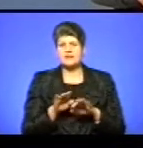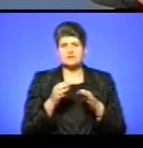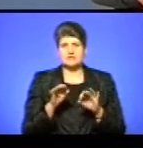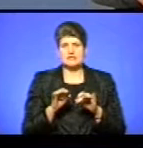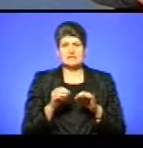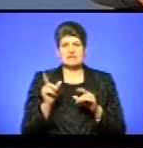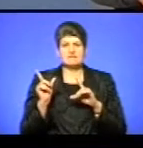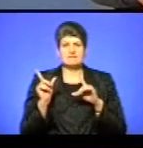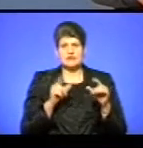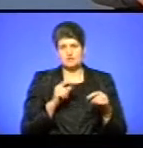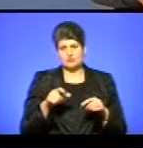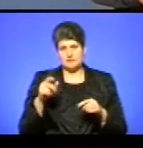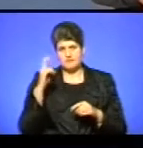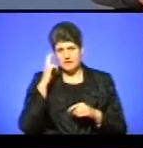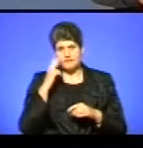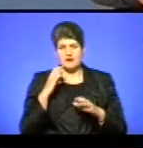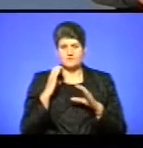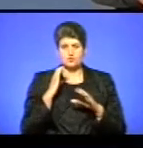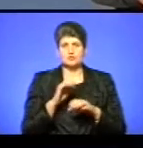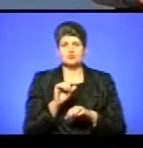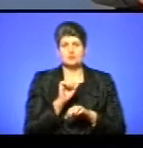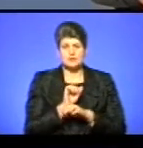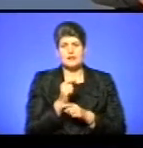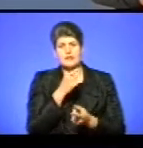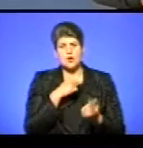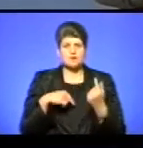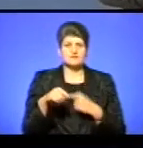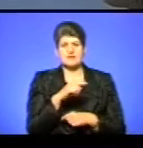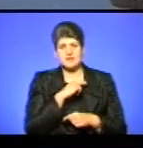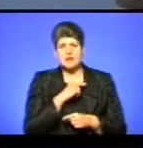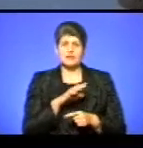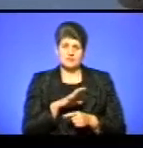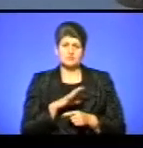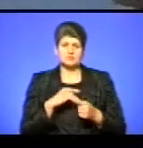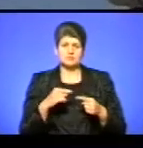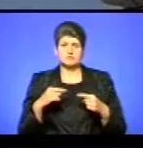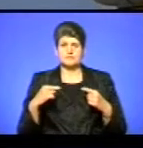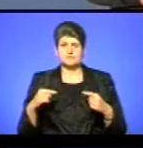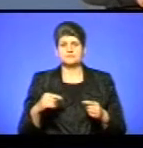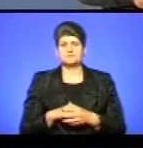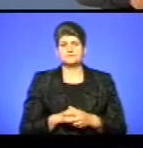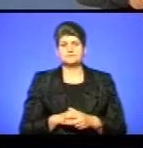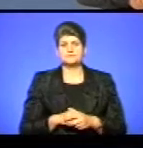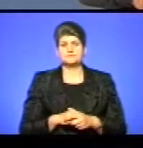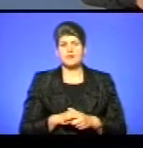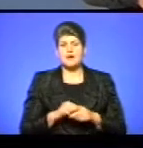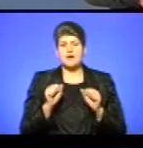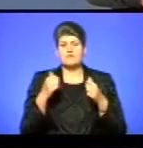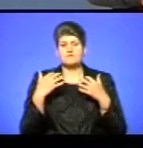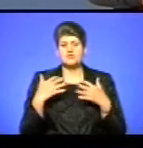виїзду людей в Київ. Автобуси зупиняли, розвертали, блокували, такі речі відбувалися. Все відбувалося, А вже